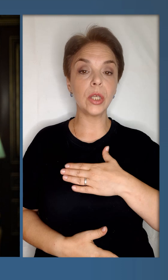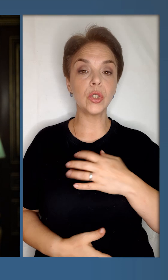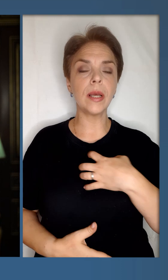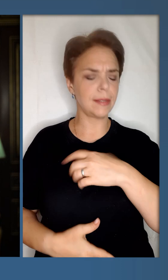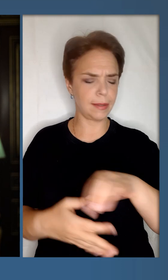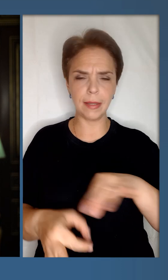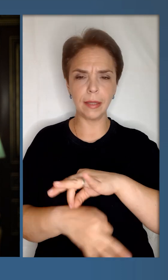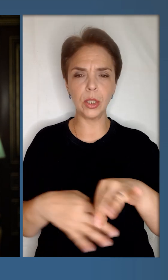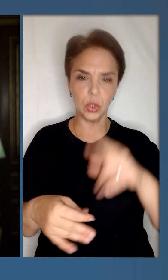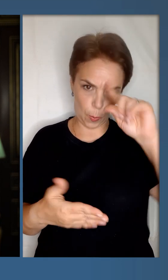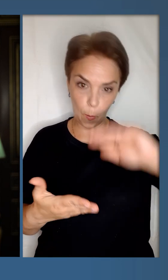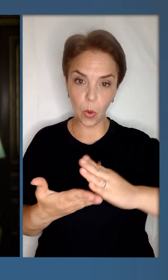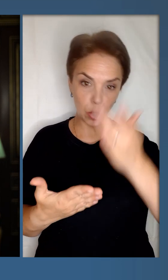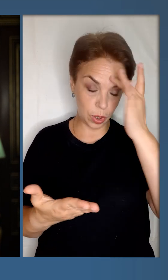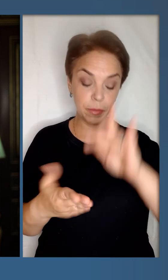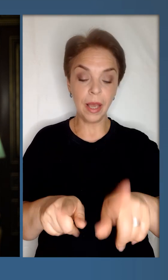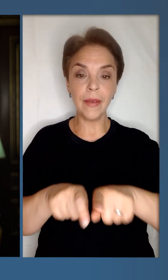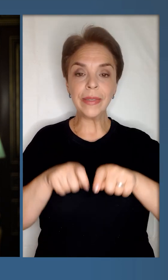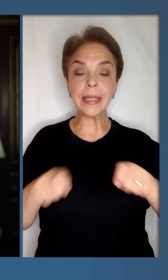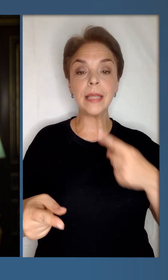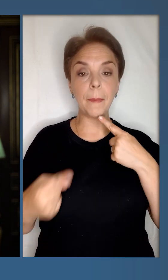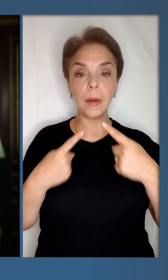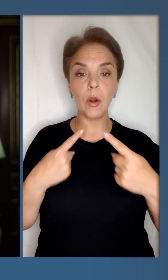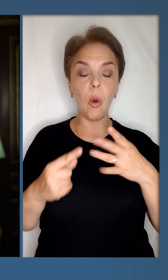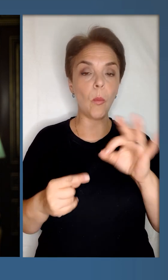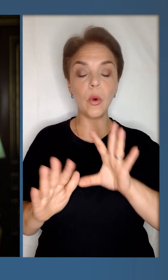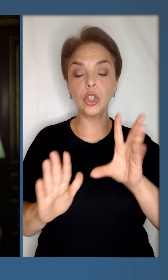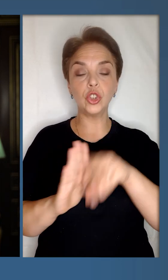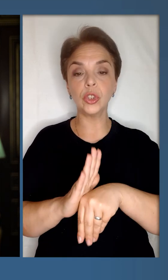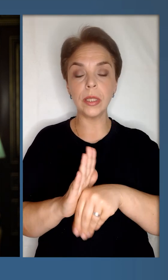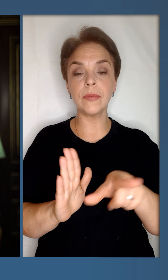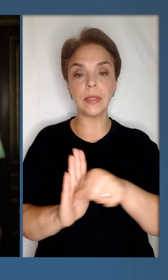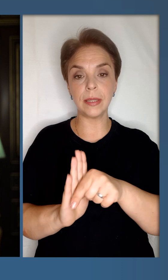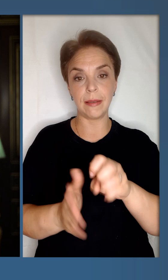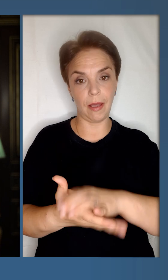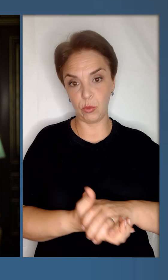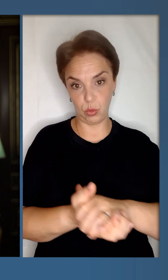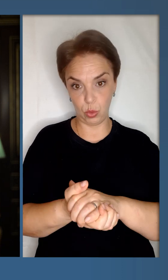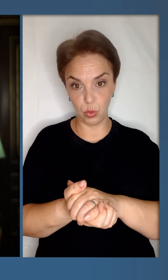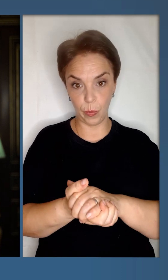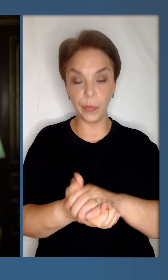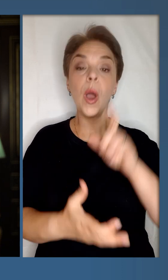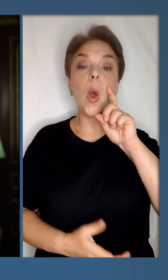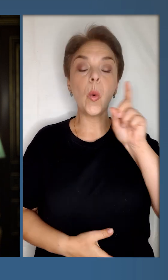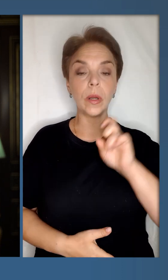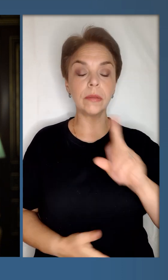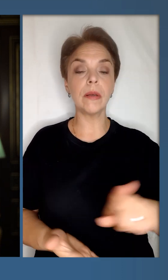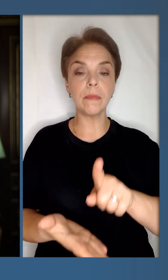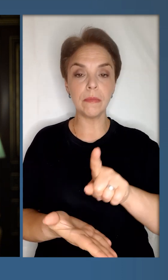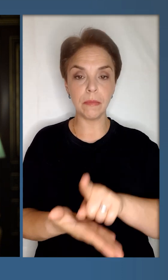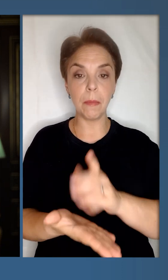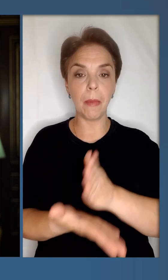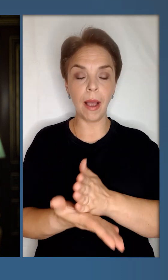стратегічна політична мета відкриття переговорів про членство з Євросоюзом. Україна